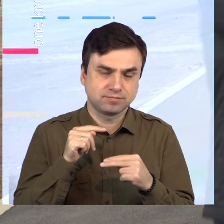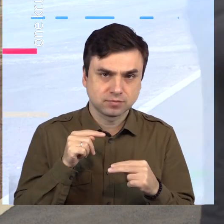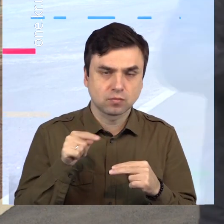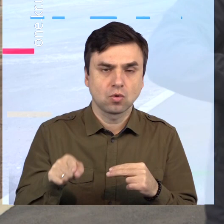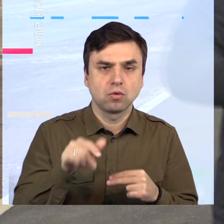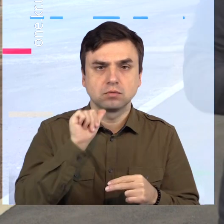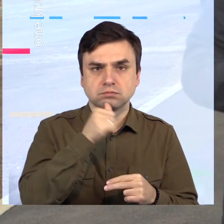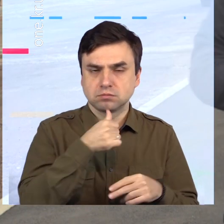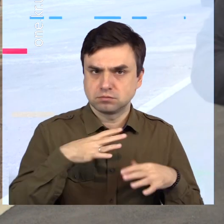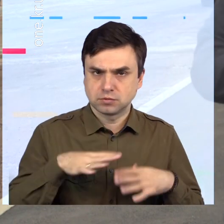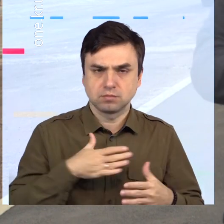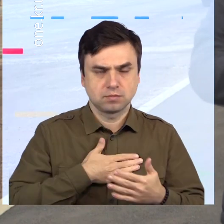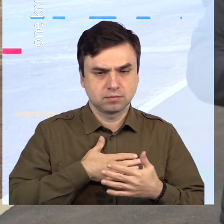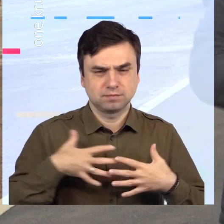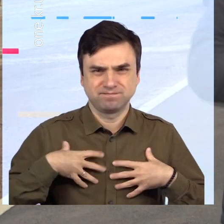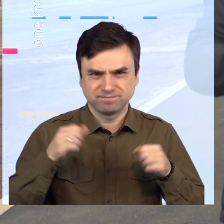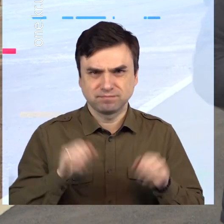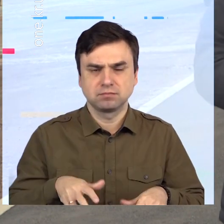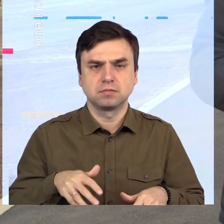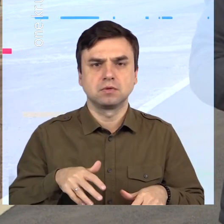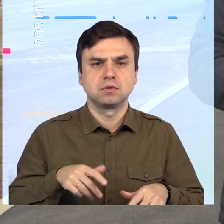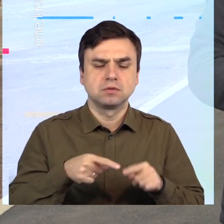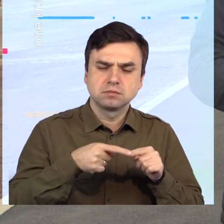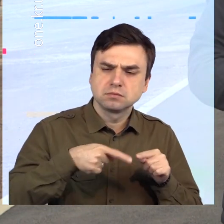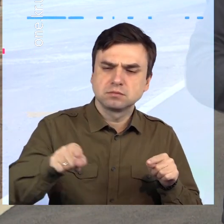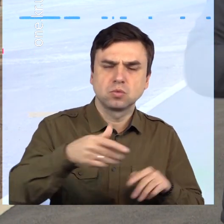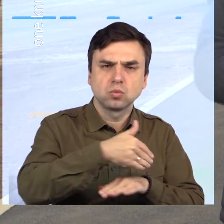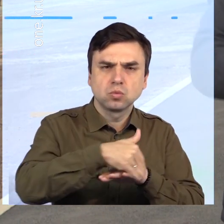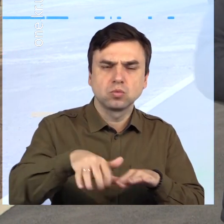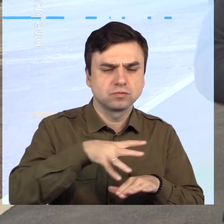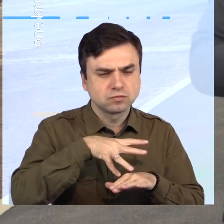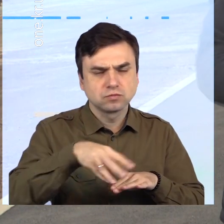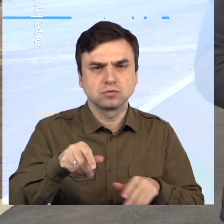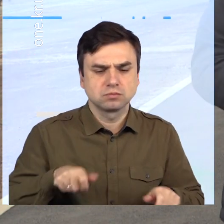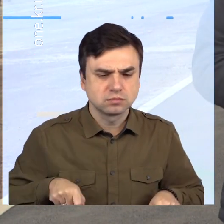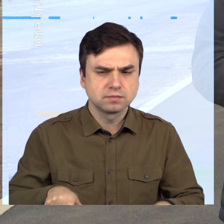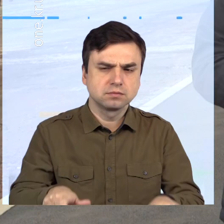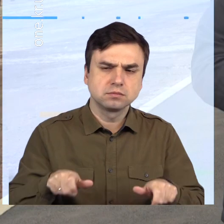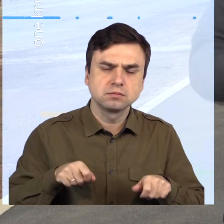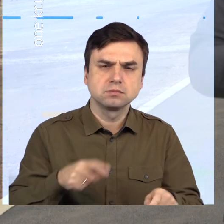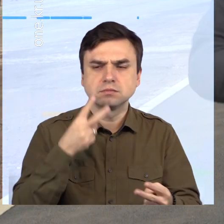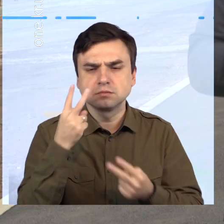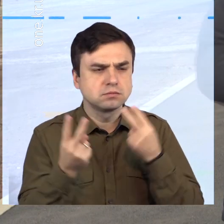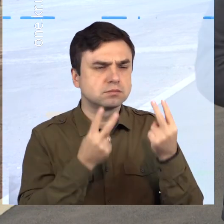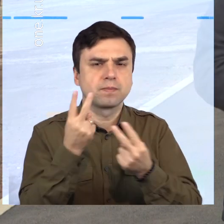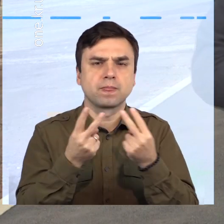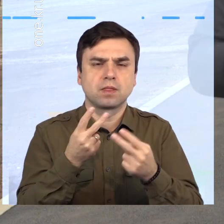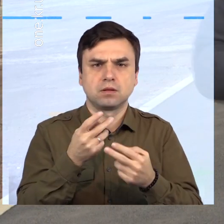це все велике расстояние, нескільки кілометрів проїхав, зробив дуже багато замечань к